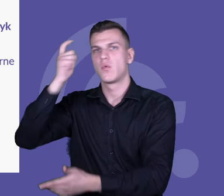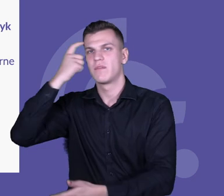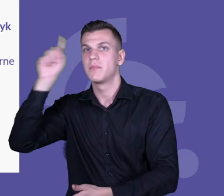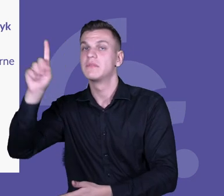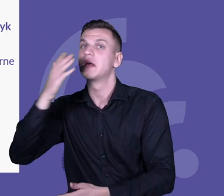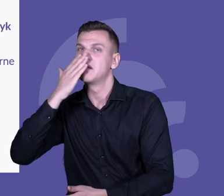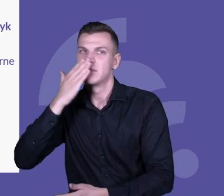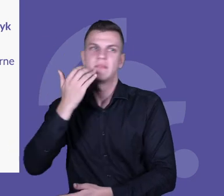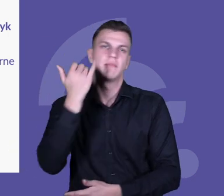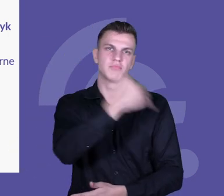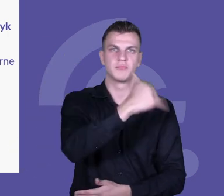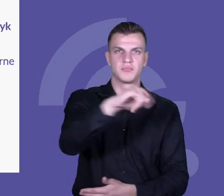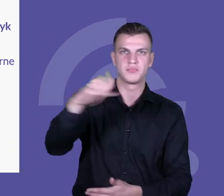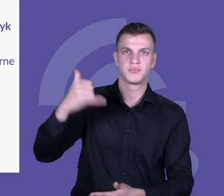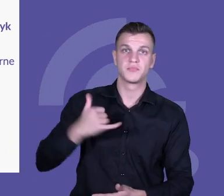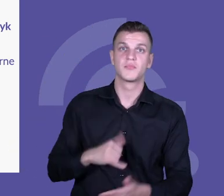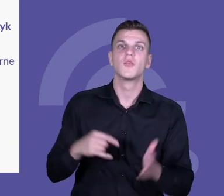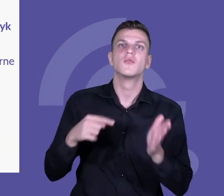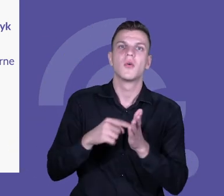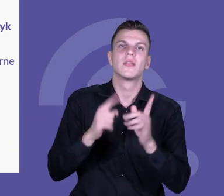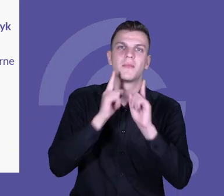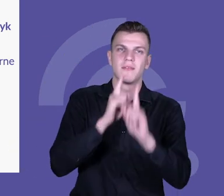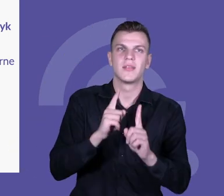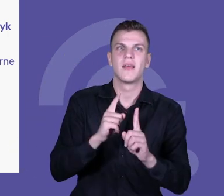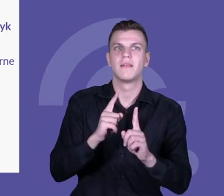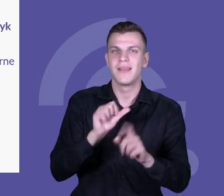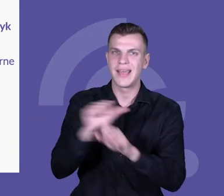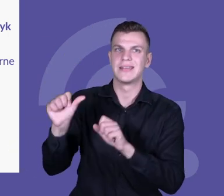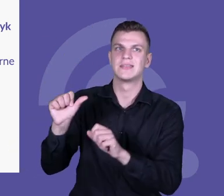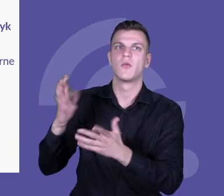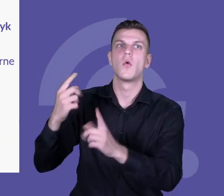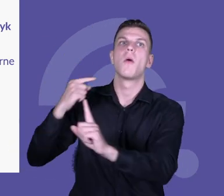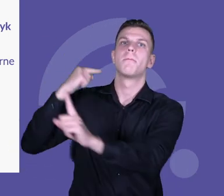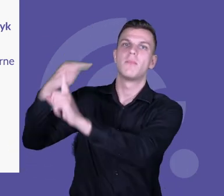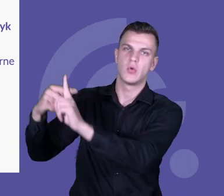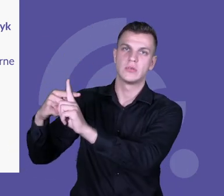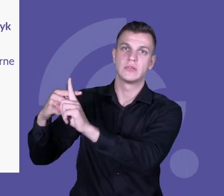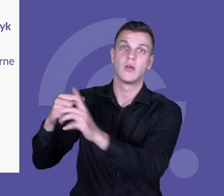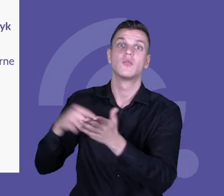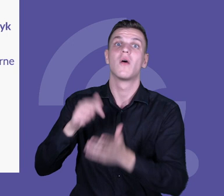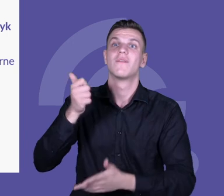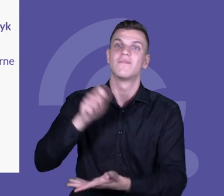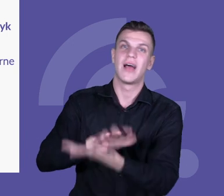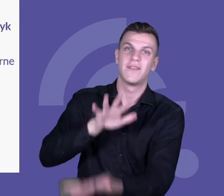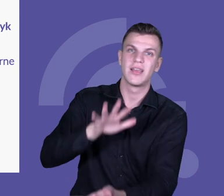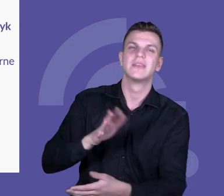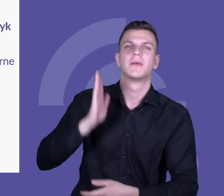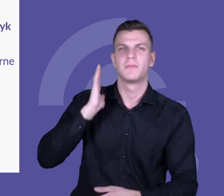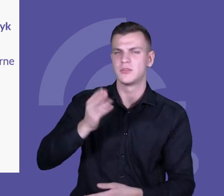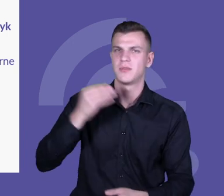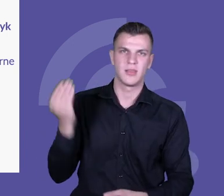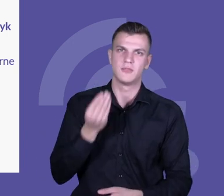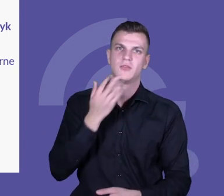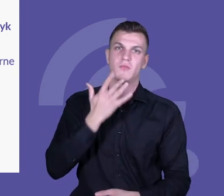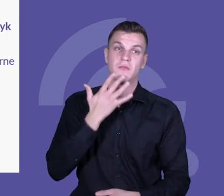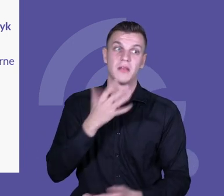ale to jest naprawdę potencjalny atut, bo o tych kompetencjach będziemy mówili coraz więcej i coraz bardziej to będzie atrakcyjne, mam nadzieję, też dla